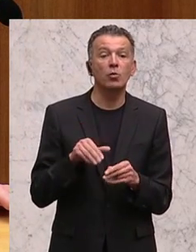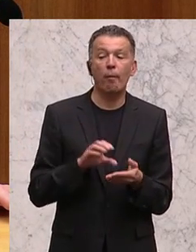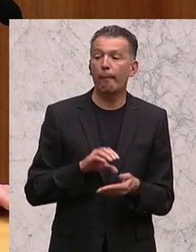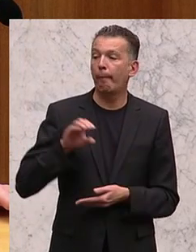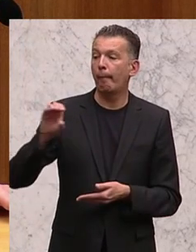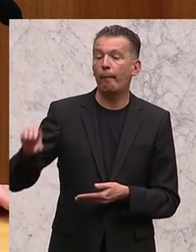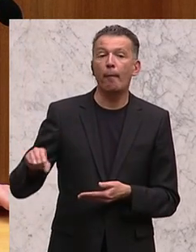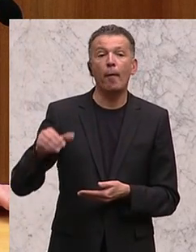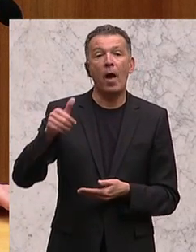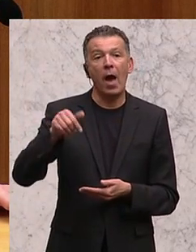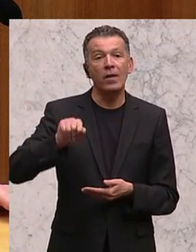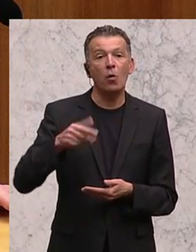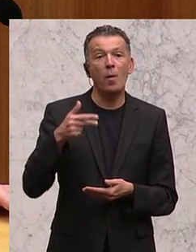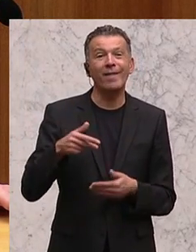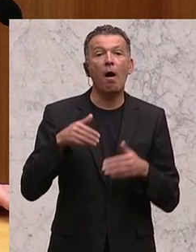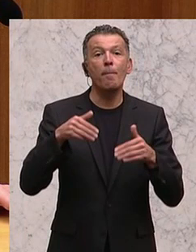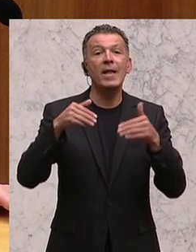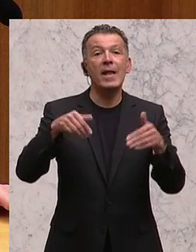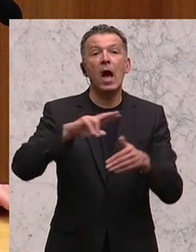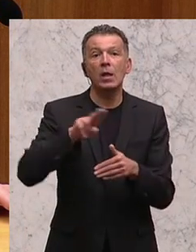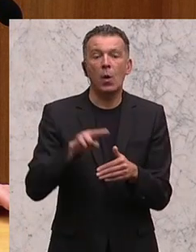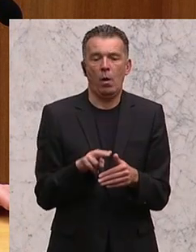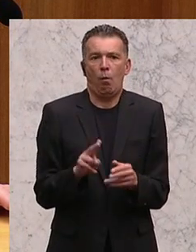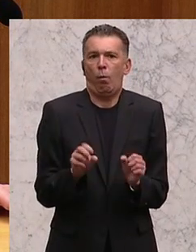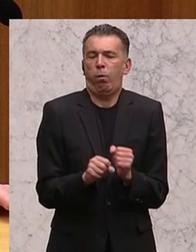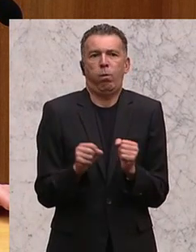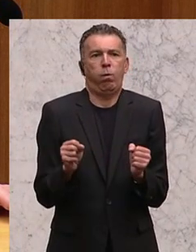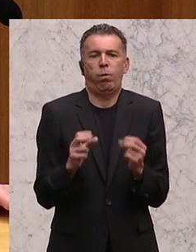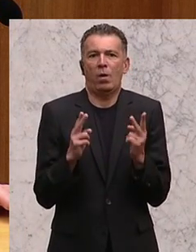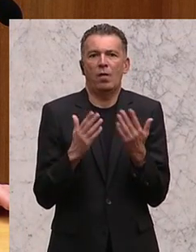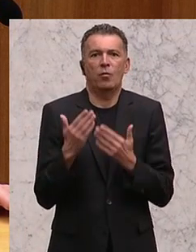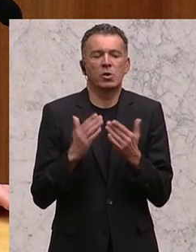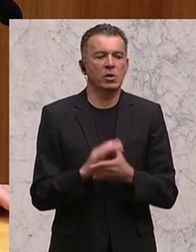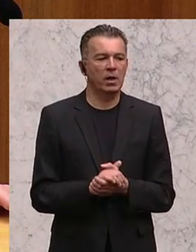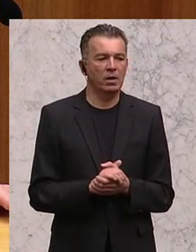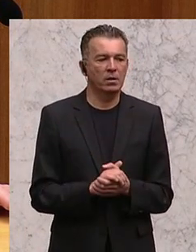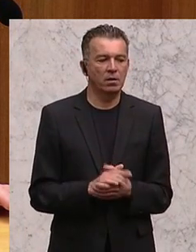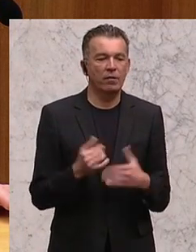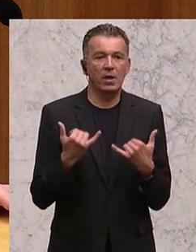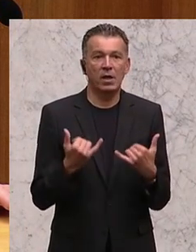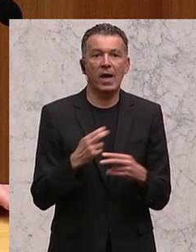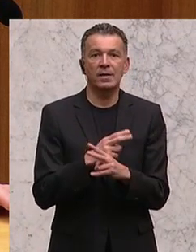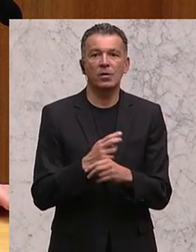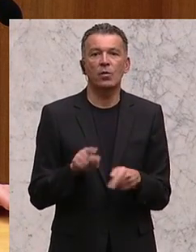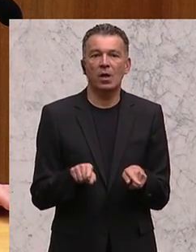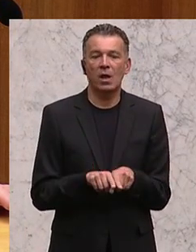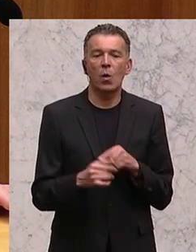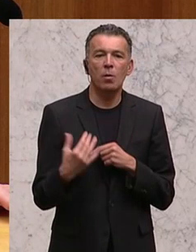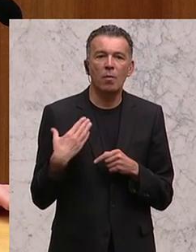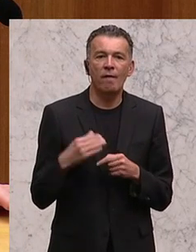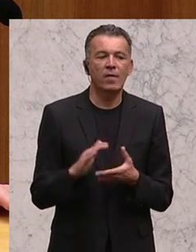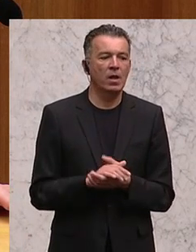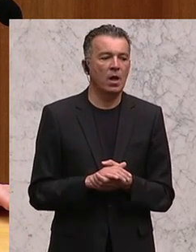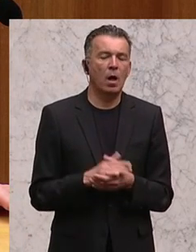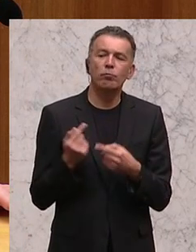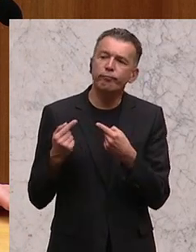1,3 Milliarden Euro. Also das ist unvorstellbar, wenn man bedenkt, dass wir gerade in Österreich auch immer wieder über